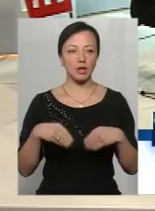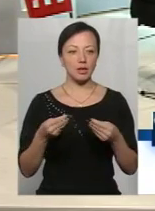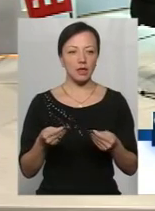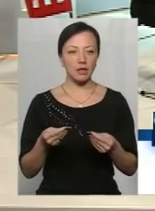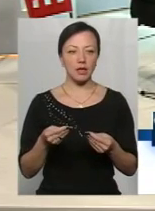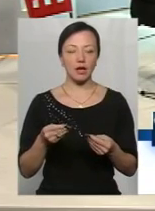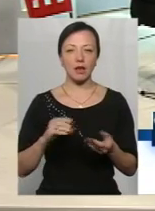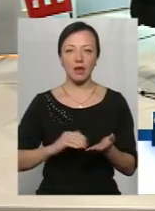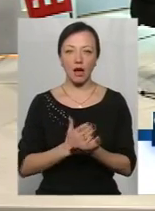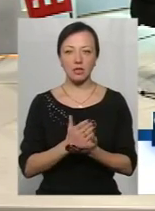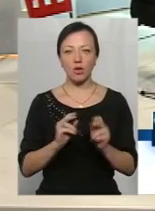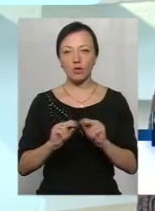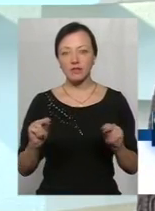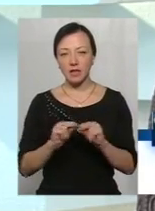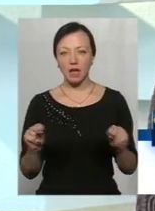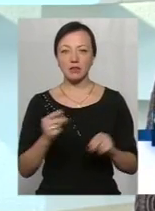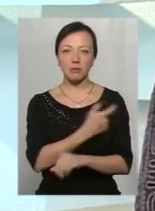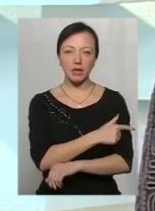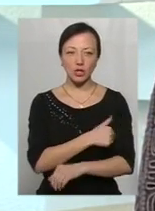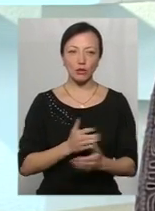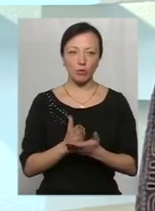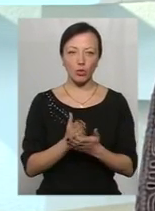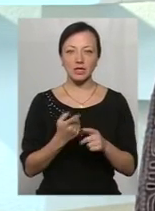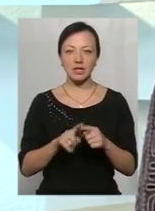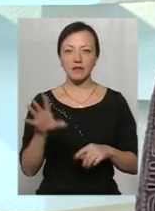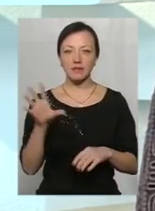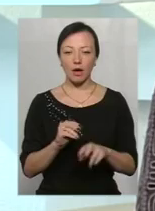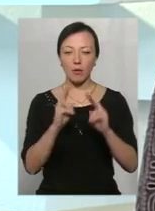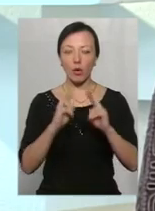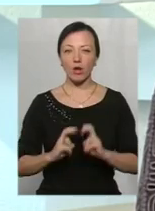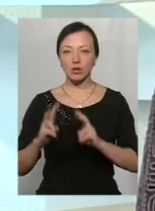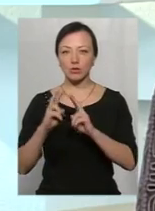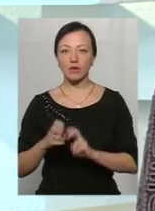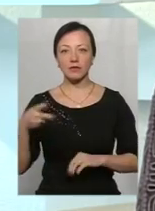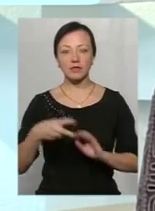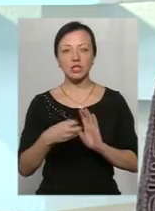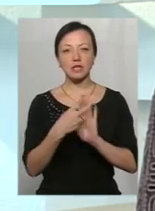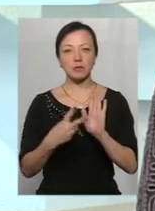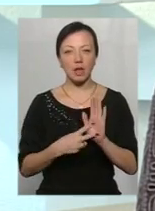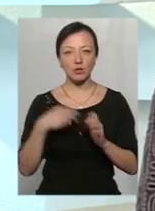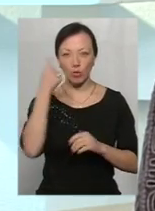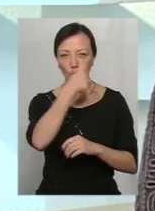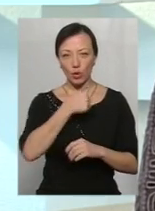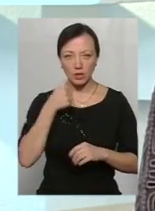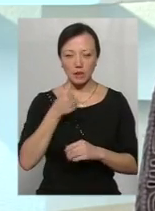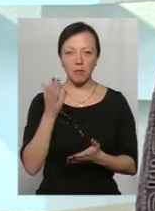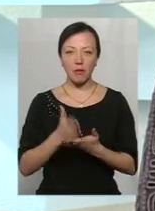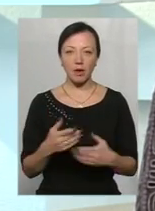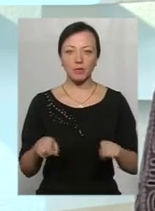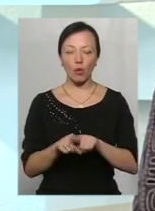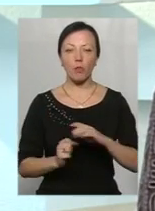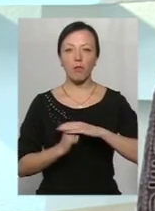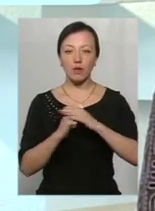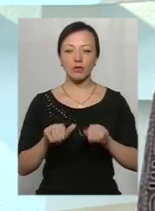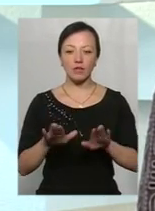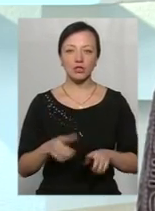якісних освітянських послуг, медичних послуг. Тобто, оце все проаналізувавши, ми вже у 2017 році маємо таку базу